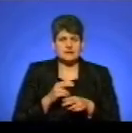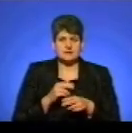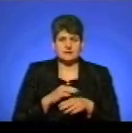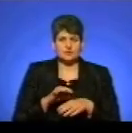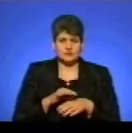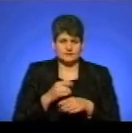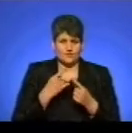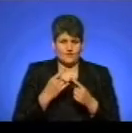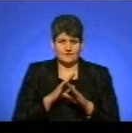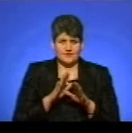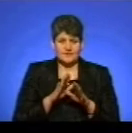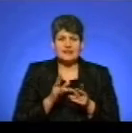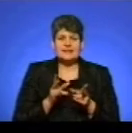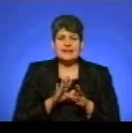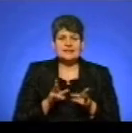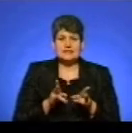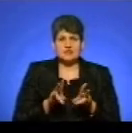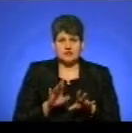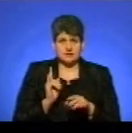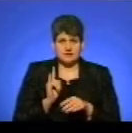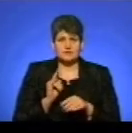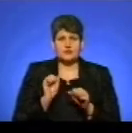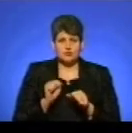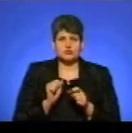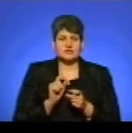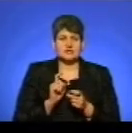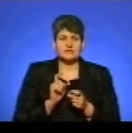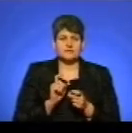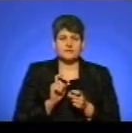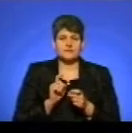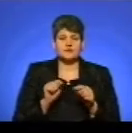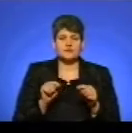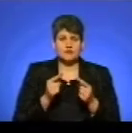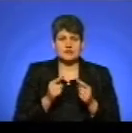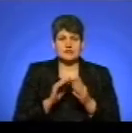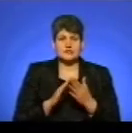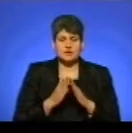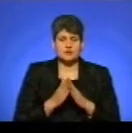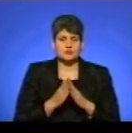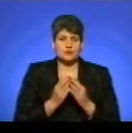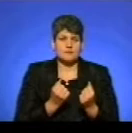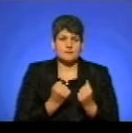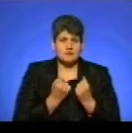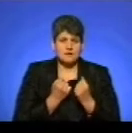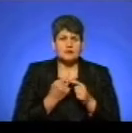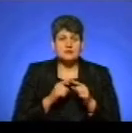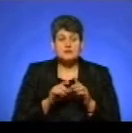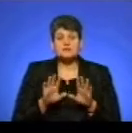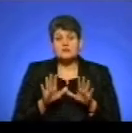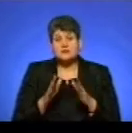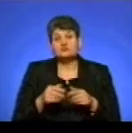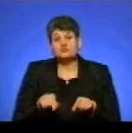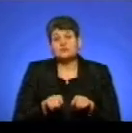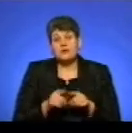не залишають, після цього вони можуть створити її ситуацію безпеки, так, сказати, що це відбулося, так,